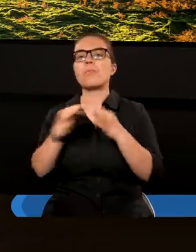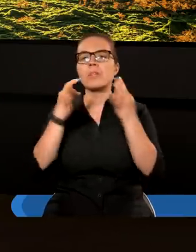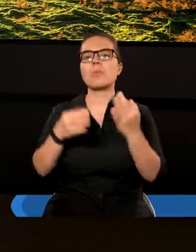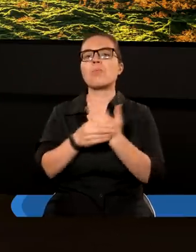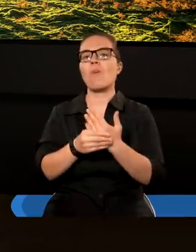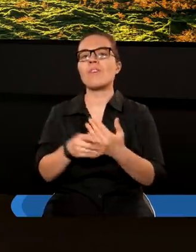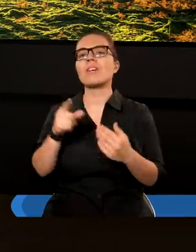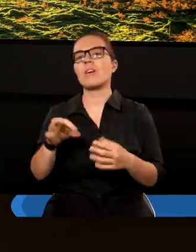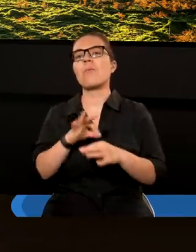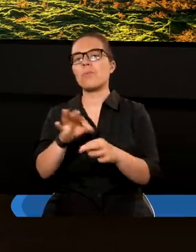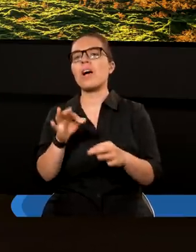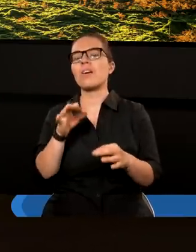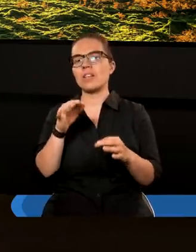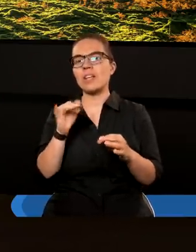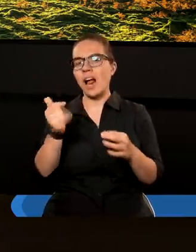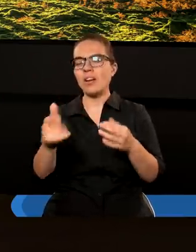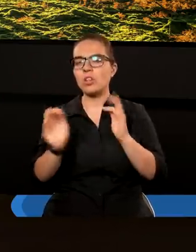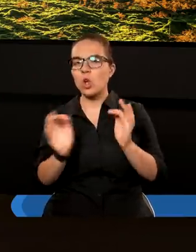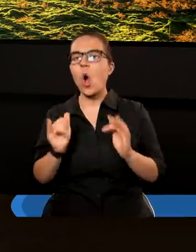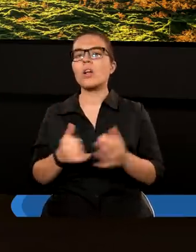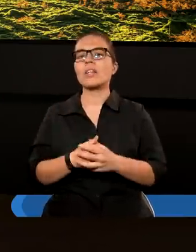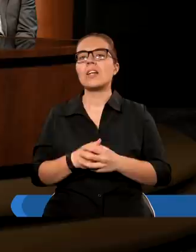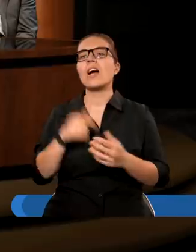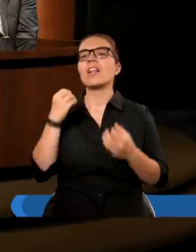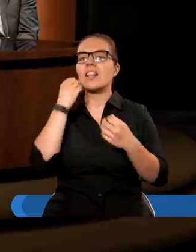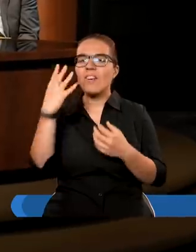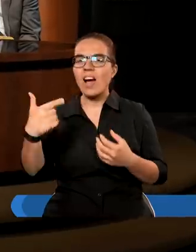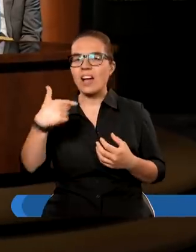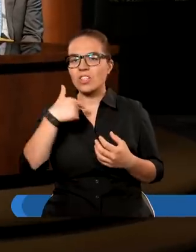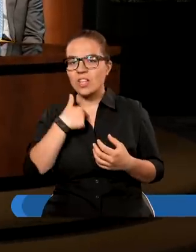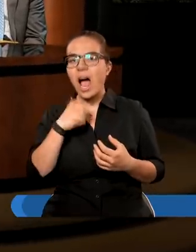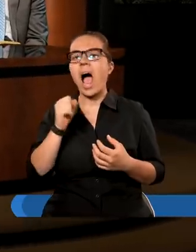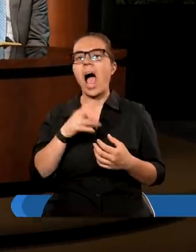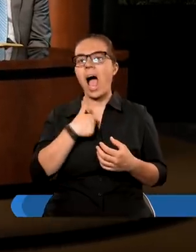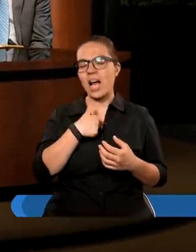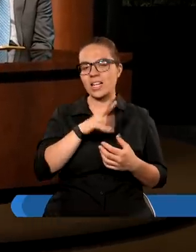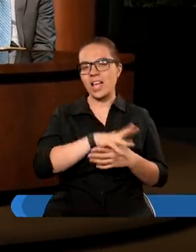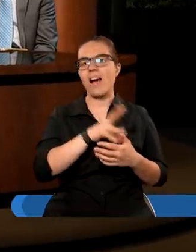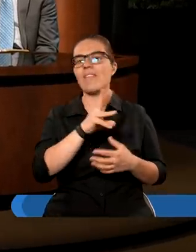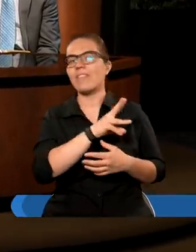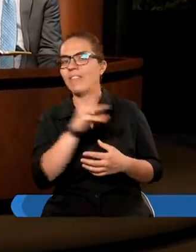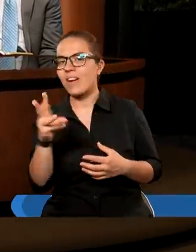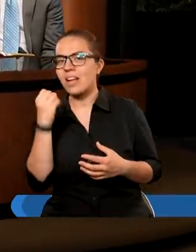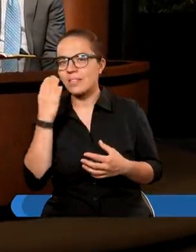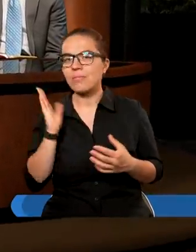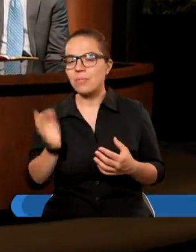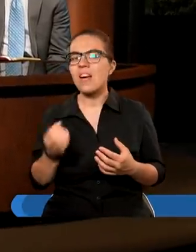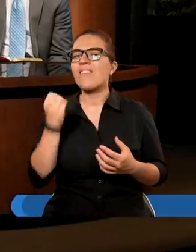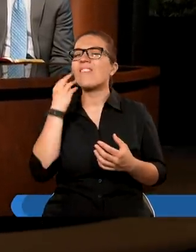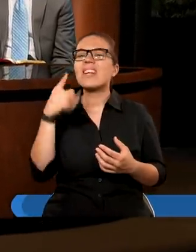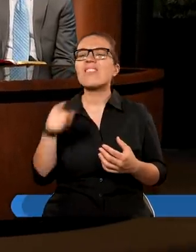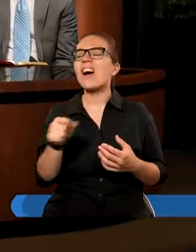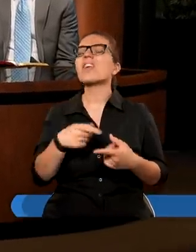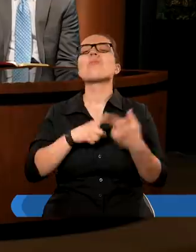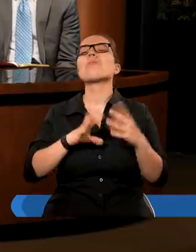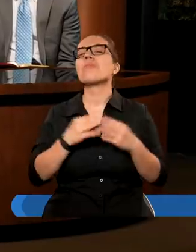tej ilustracji krzewu winnego i lat rośli. Prawda? Trwajcie we mnie, a ja w was. To wytrwanie,